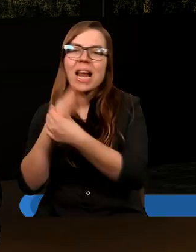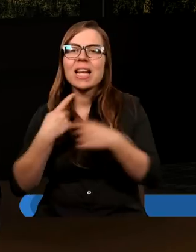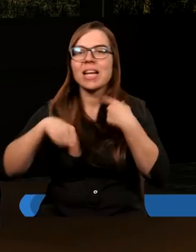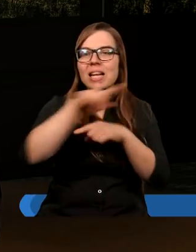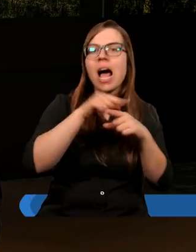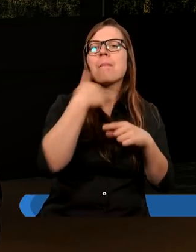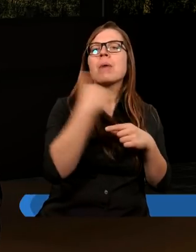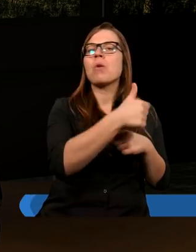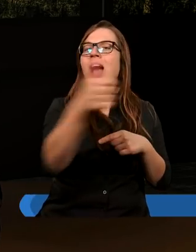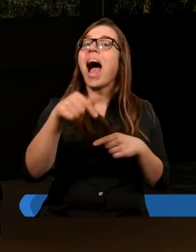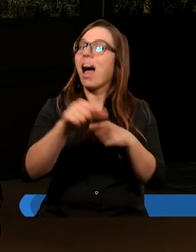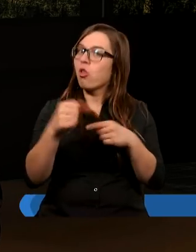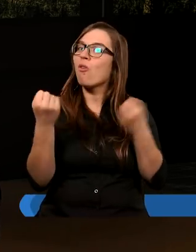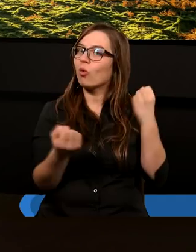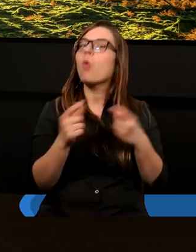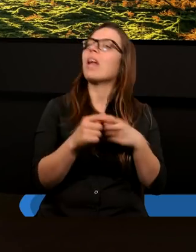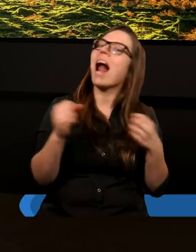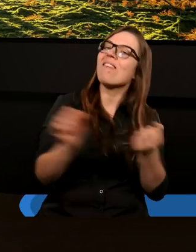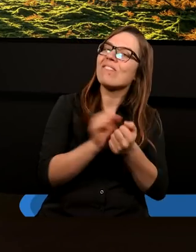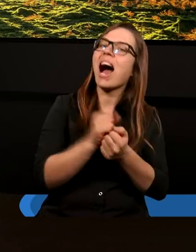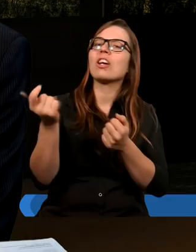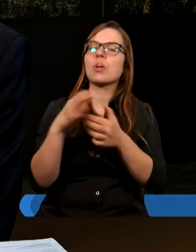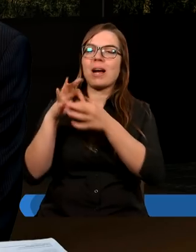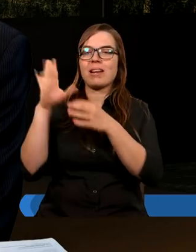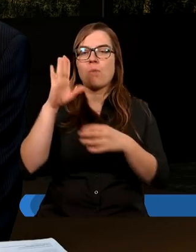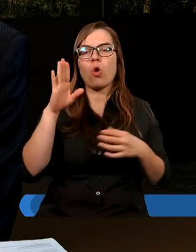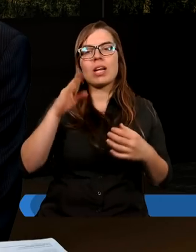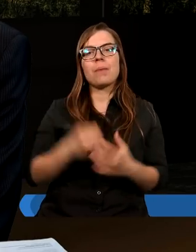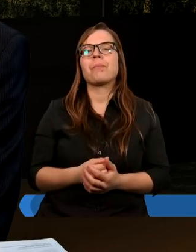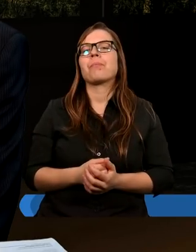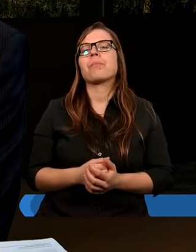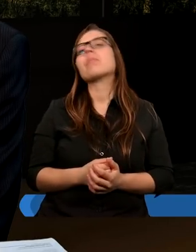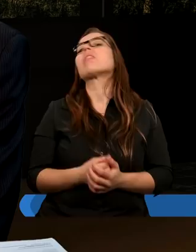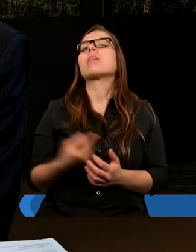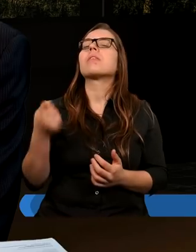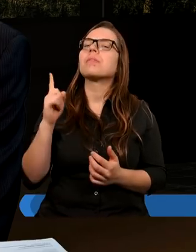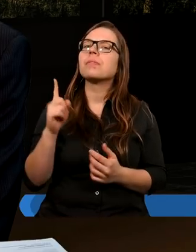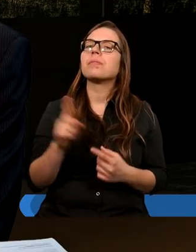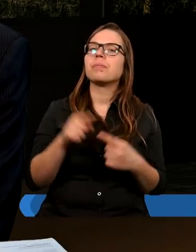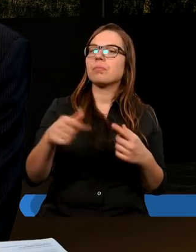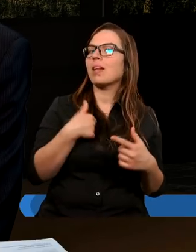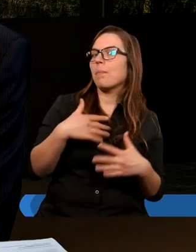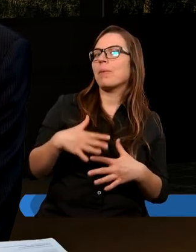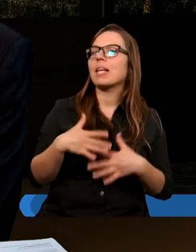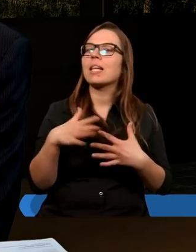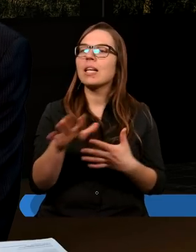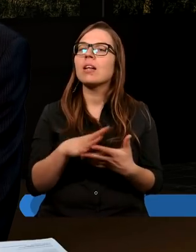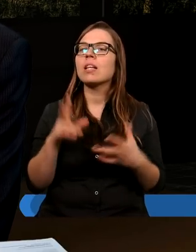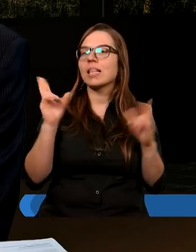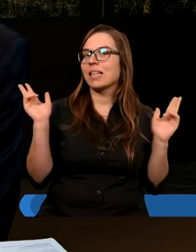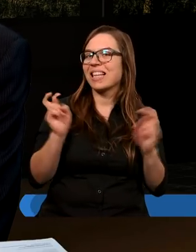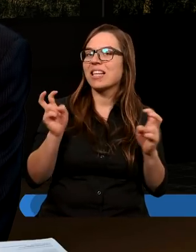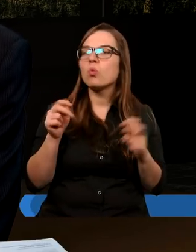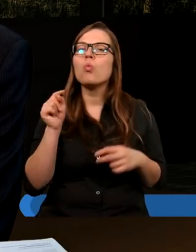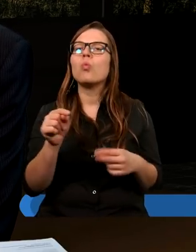to jest trudne. To jest istotne, niezwykle istotne. Ja powiem, że bardzo zainspirował mnie tytuł